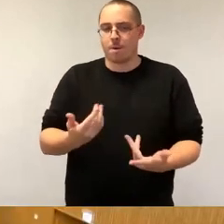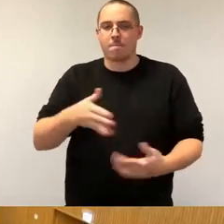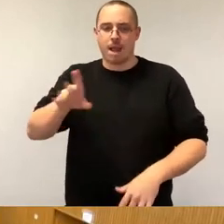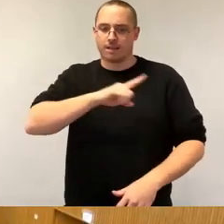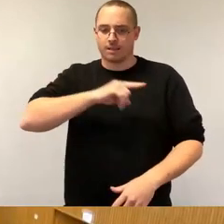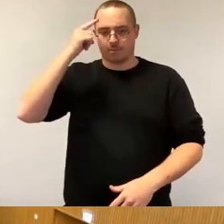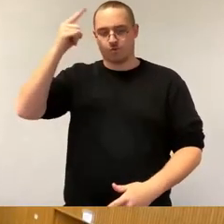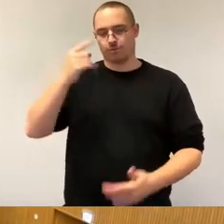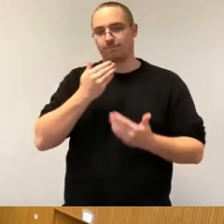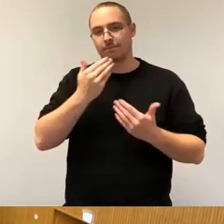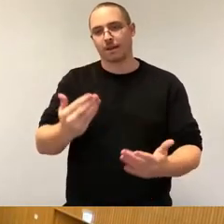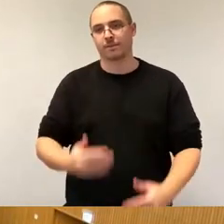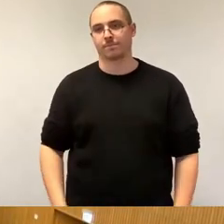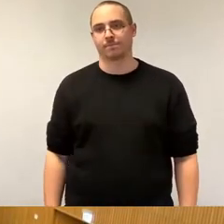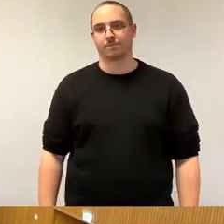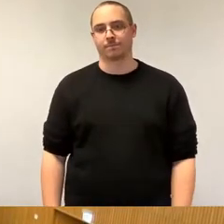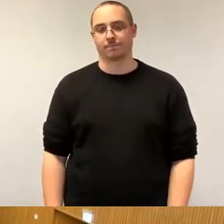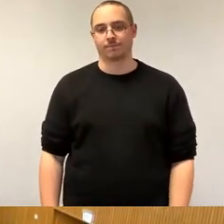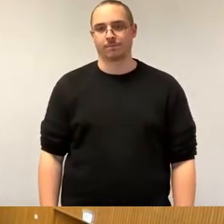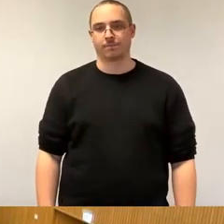Als nächstes AfD-Fraktion, Herr Lommel.